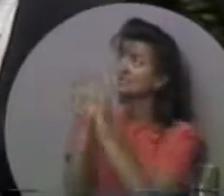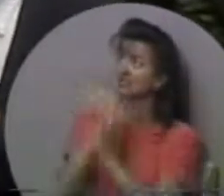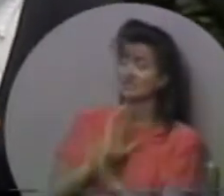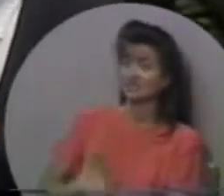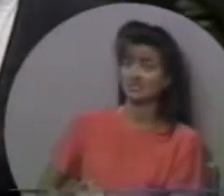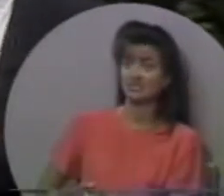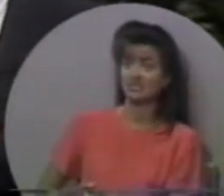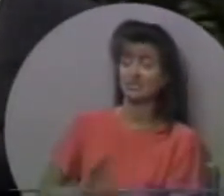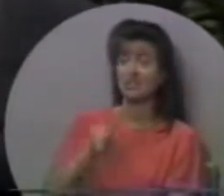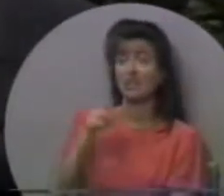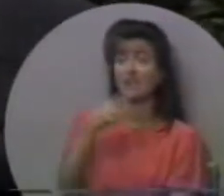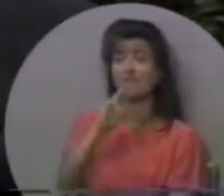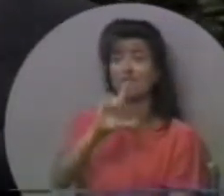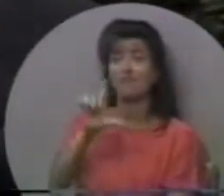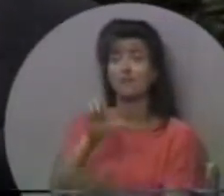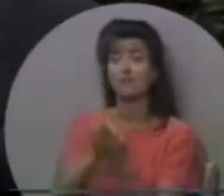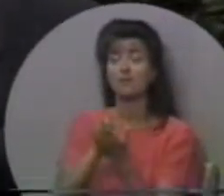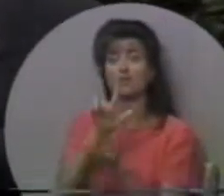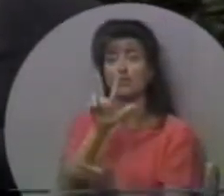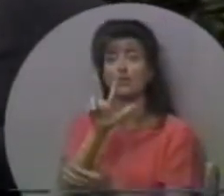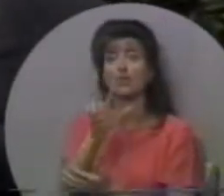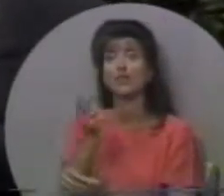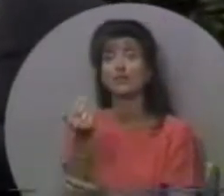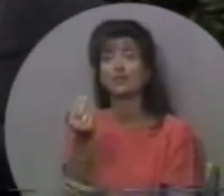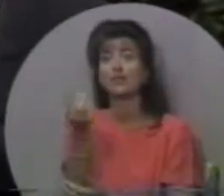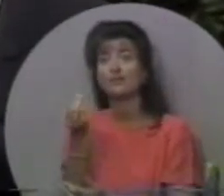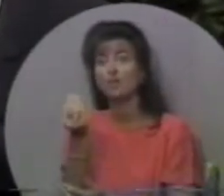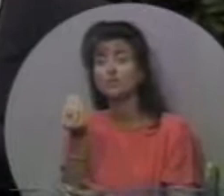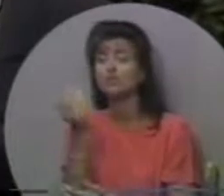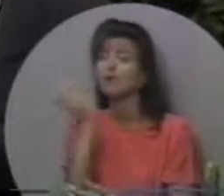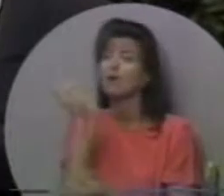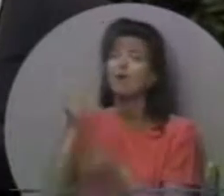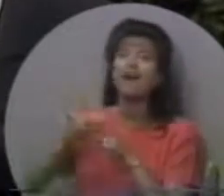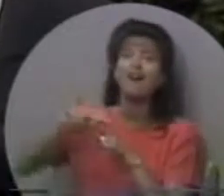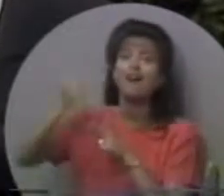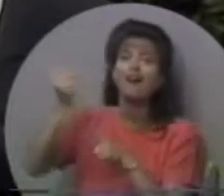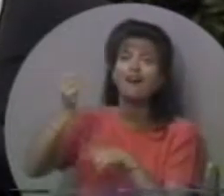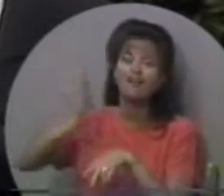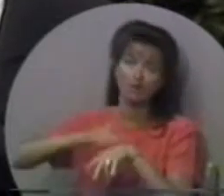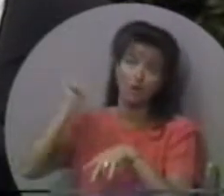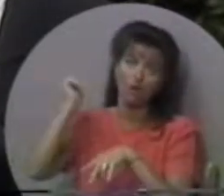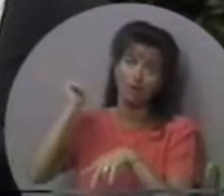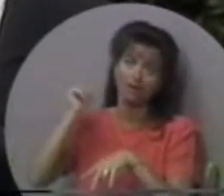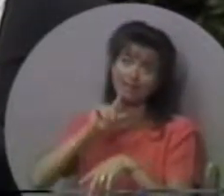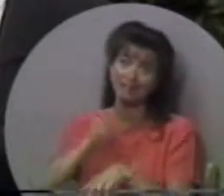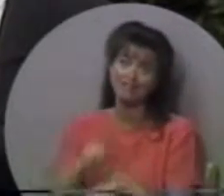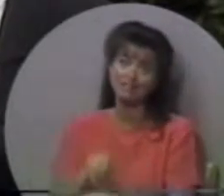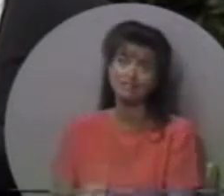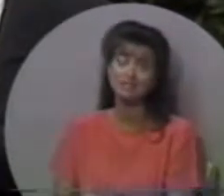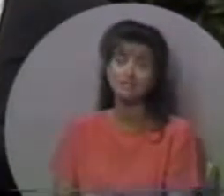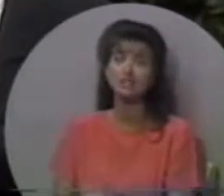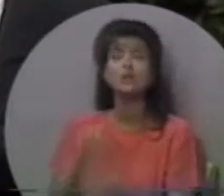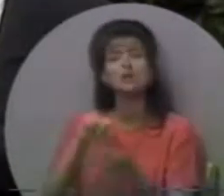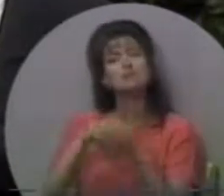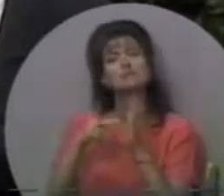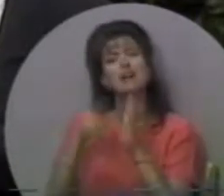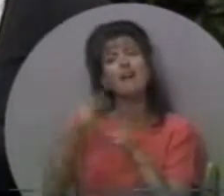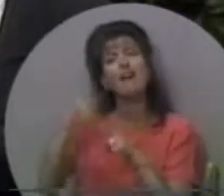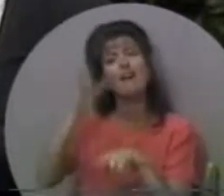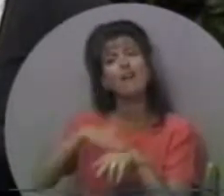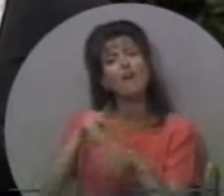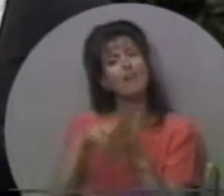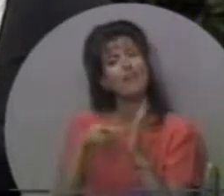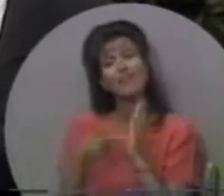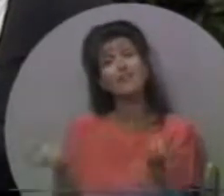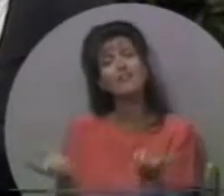Христа. Високого поклоку. Филипіан 3, 14-15, це високий поклок. Що таке